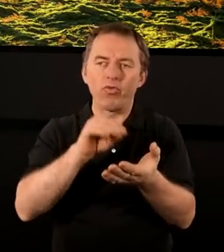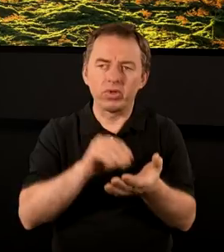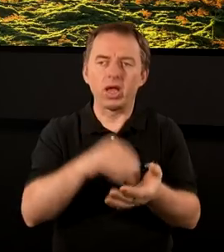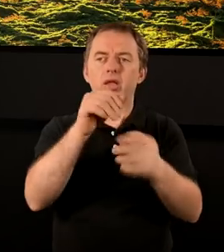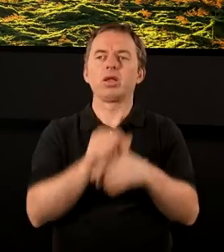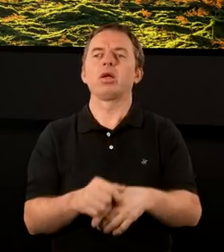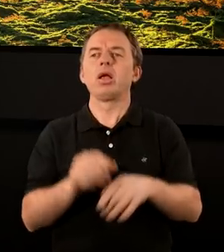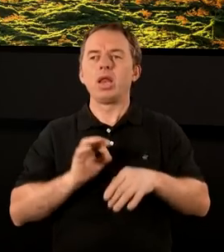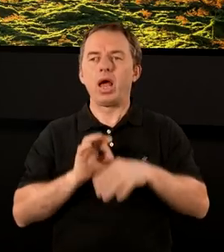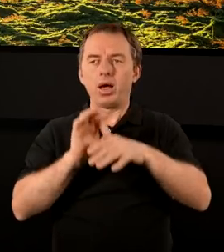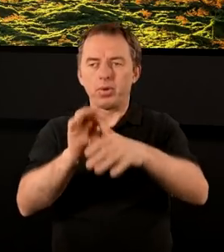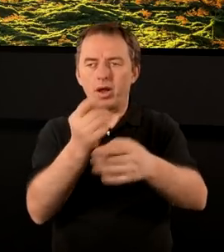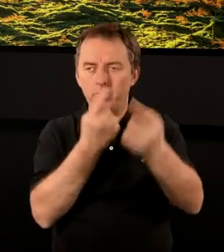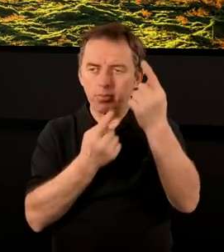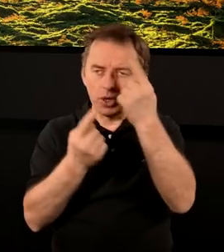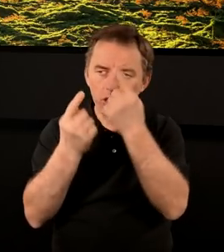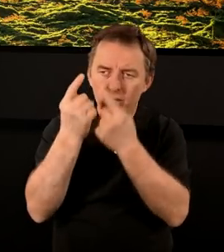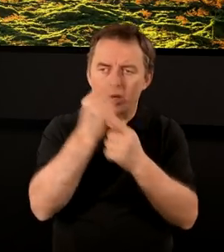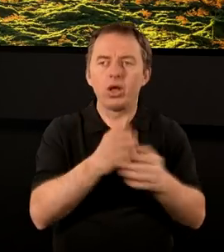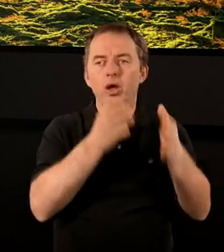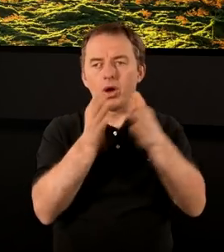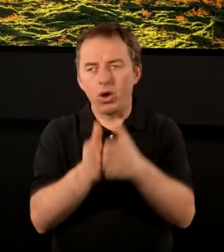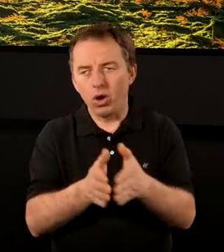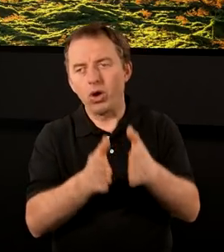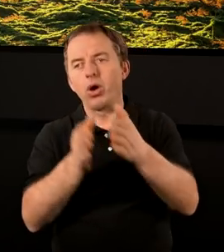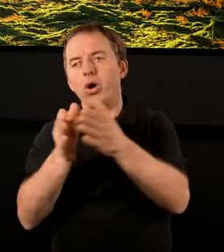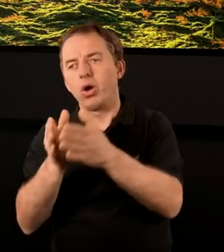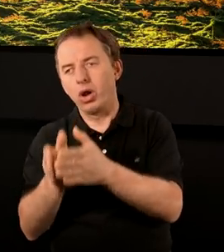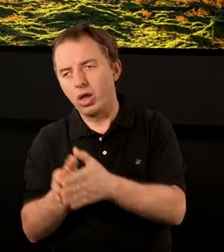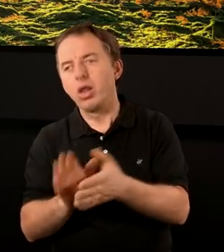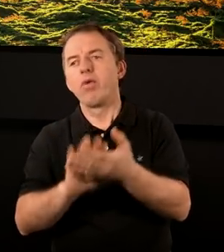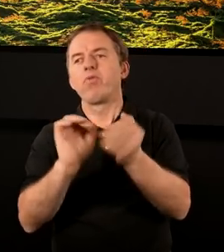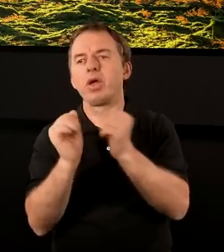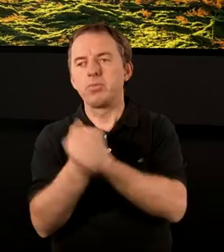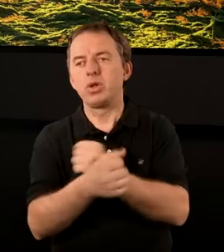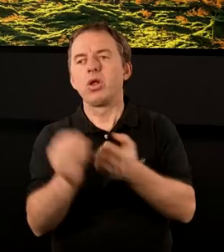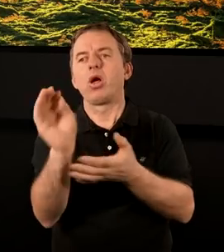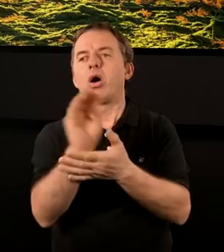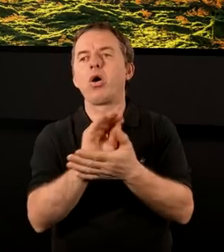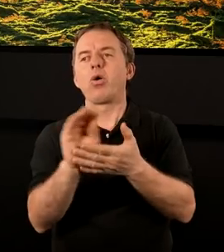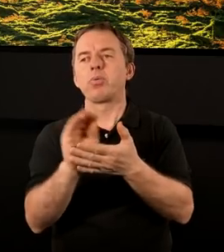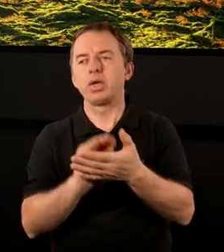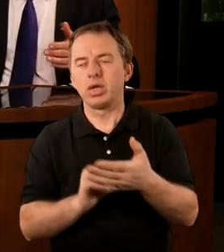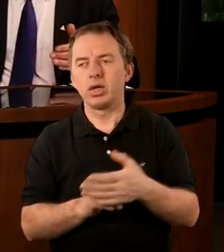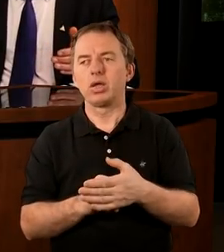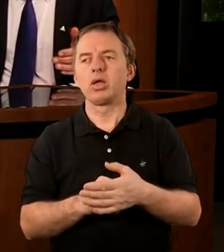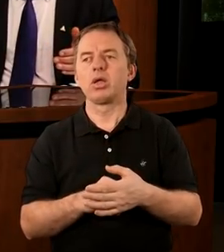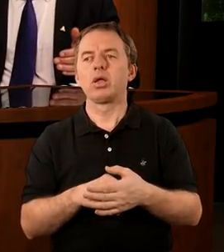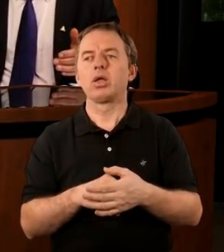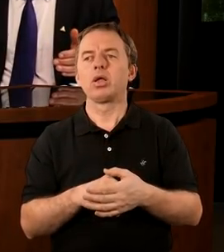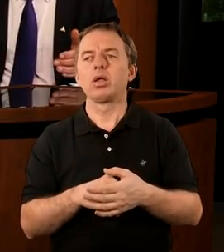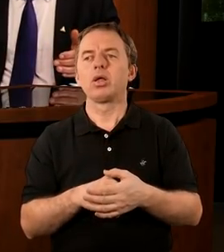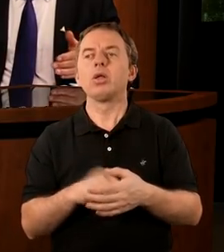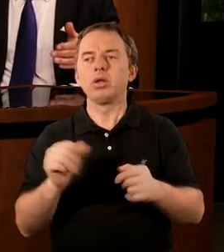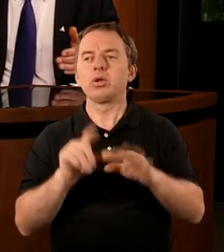powtarzam, bo tak trochę naprowadzam nasze myślenie, na kolejność, w jakiej są wymienione i opisane. I myślę, że